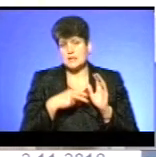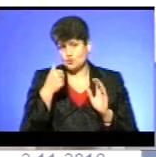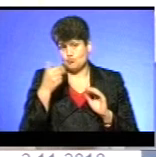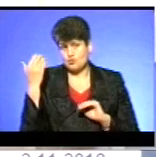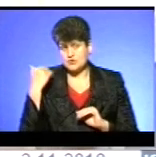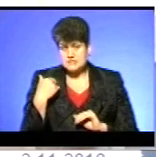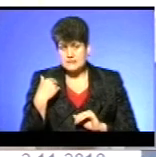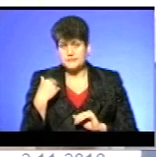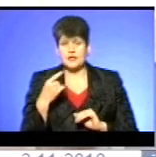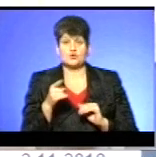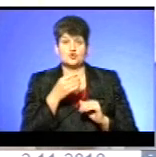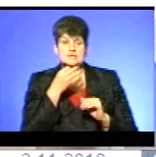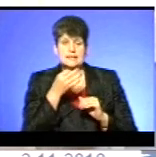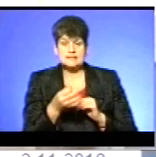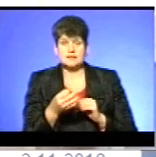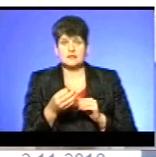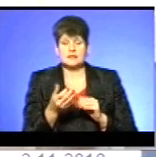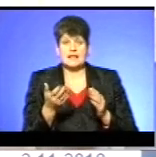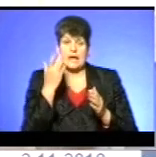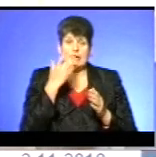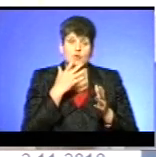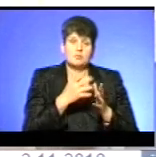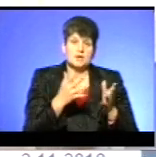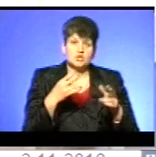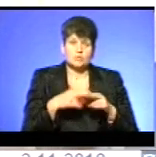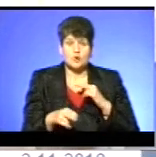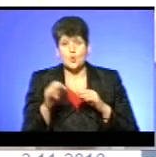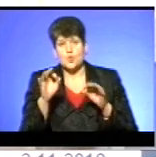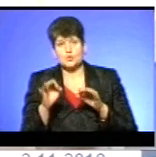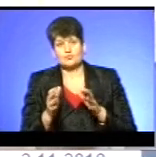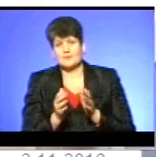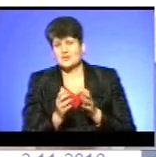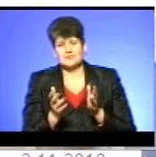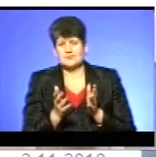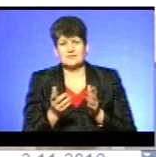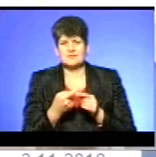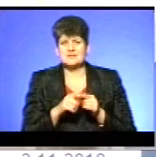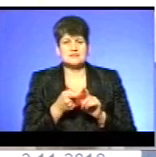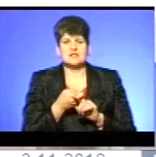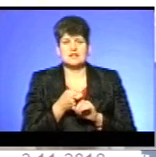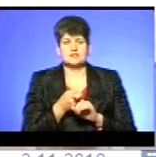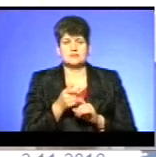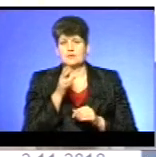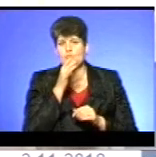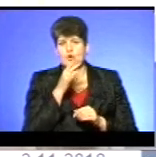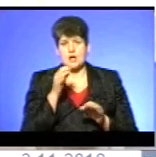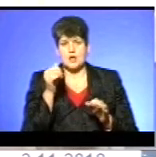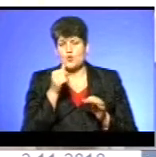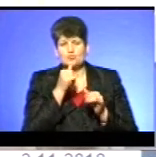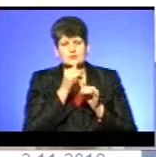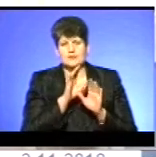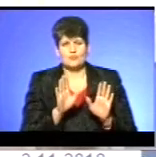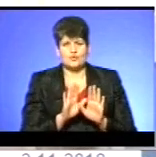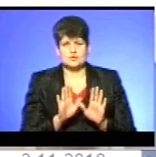Щоб сказати, що десь чи літом більше, осінню менше, це залито від пори року, не можна.